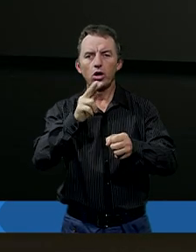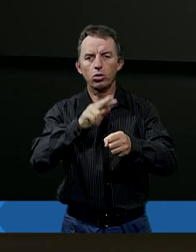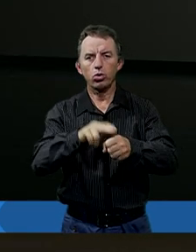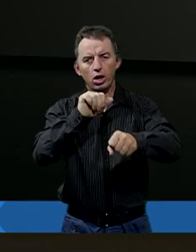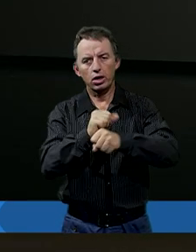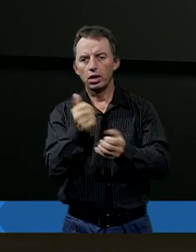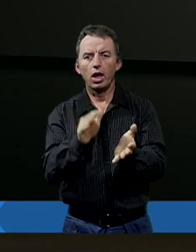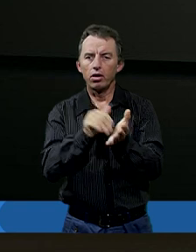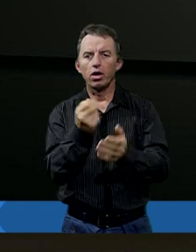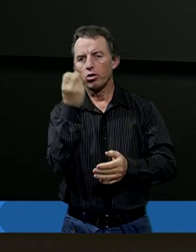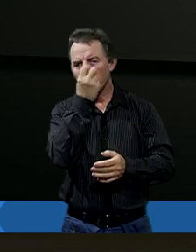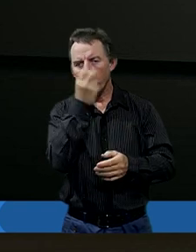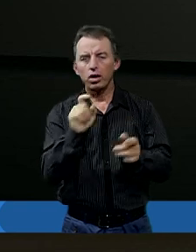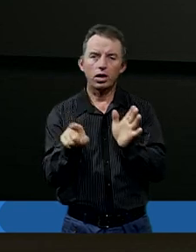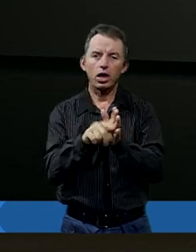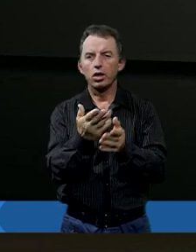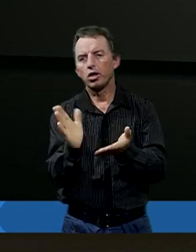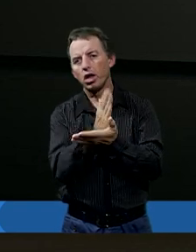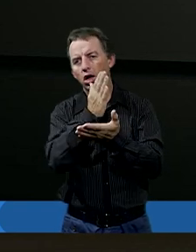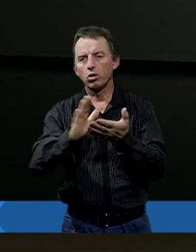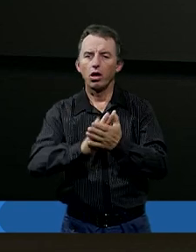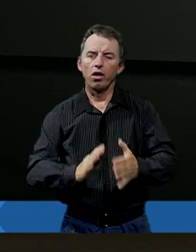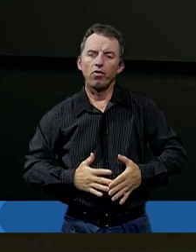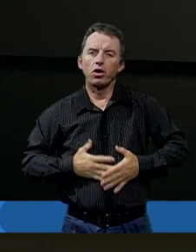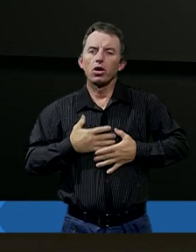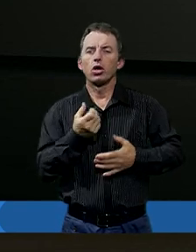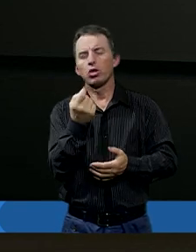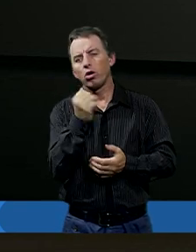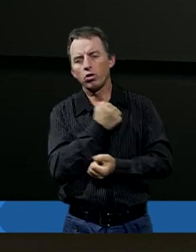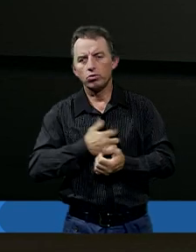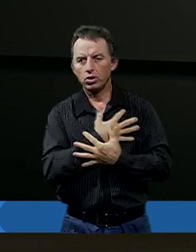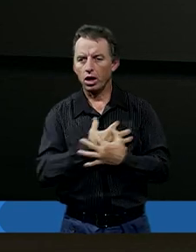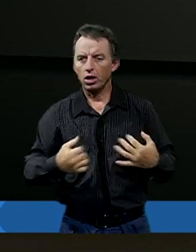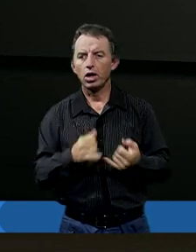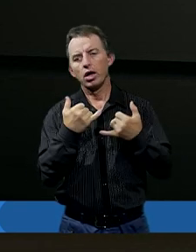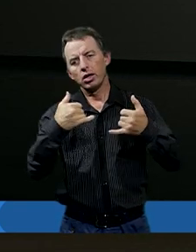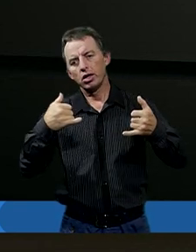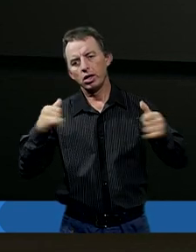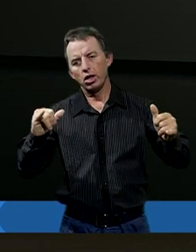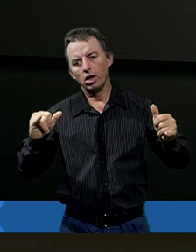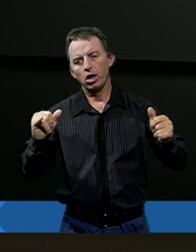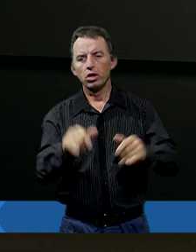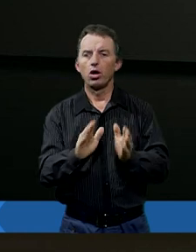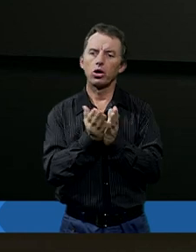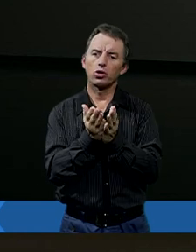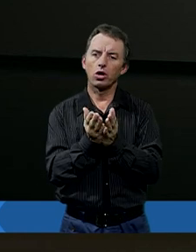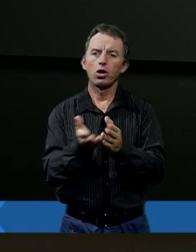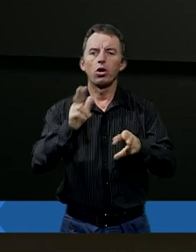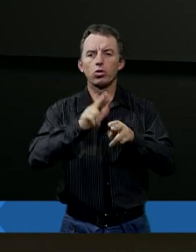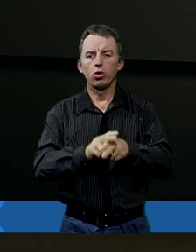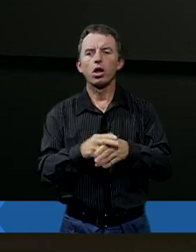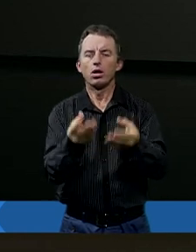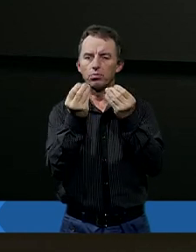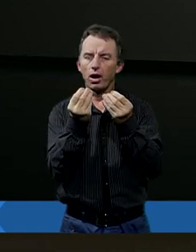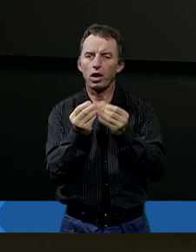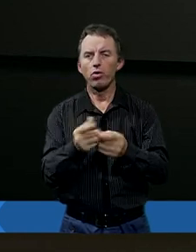jest niezwykle ciekawa. Dla niektórych wydaje się wręcz tragiczna, dla innych to księga z pięknymi,